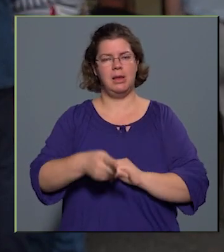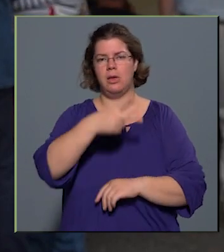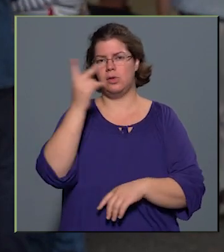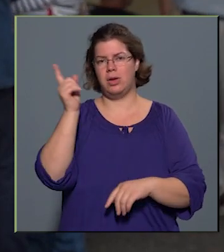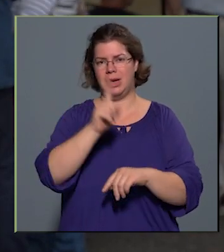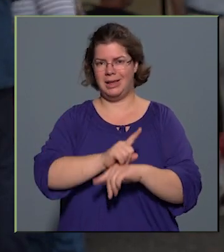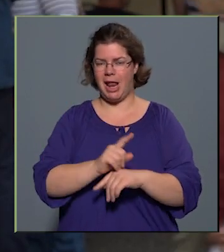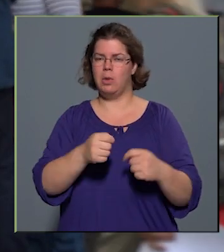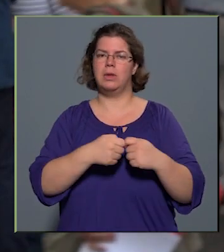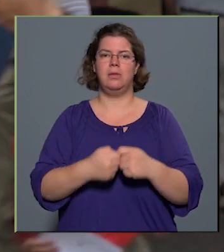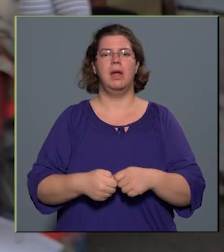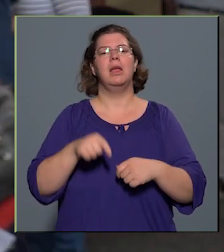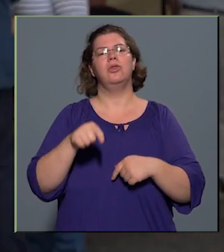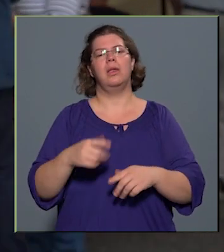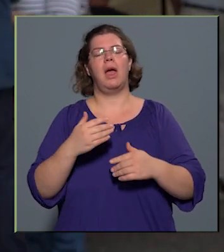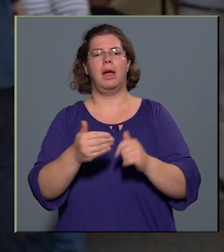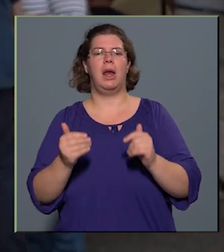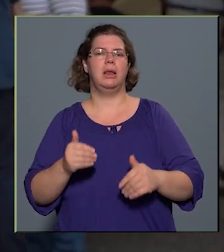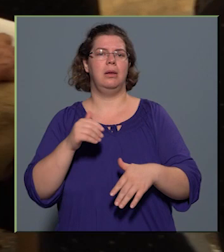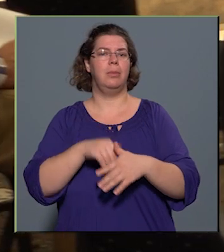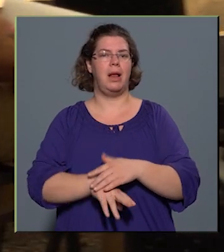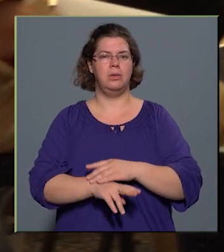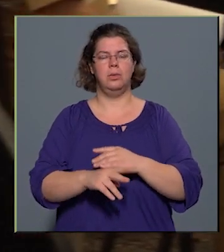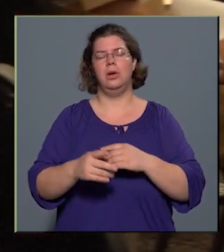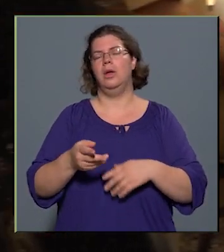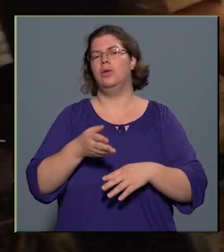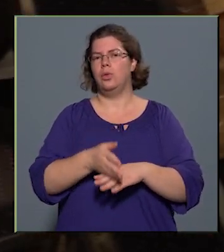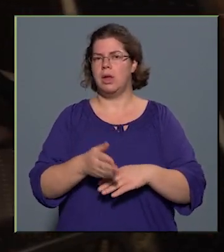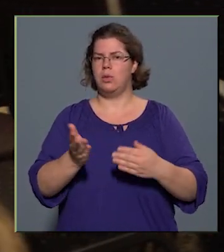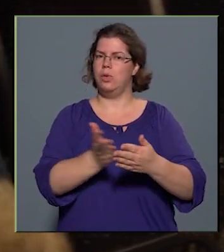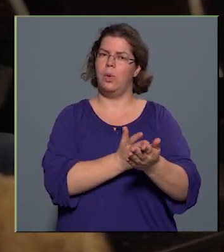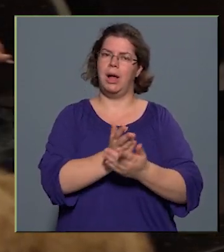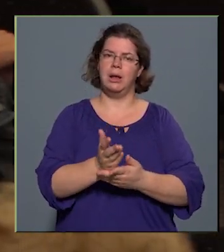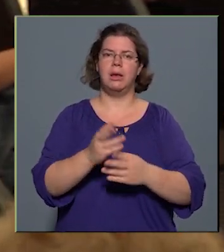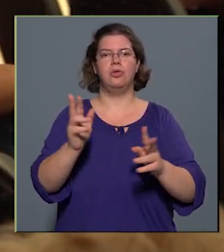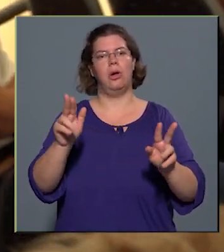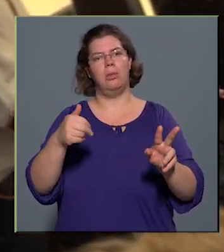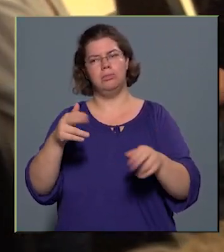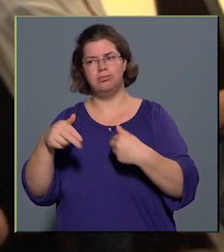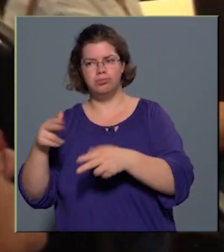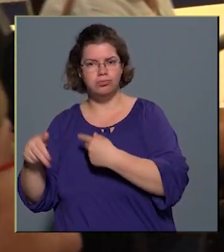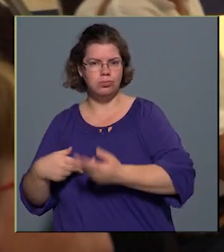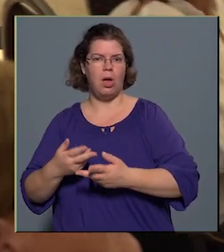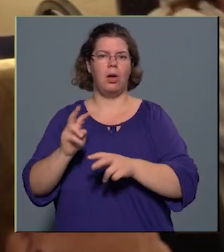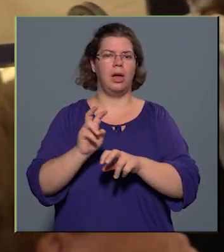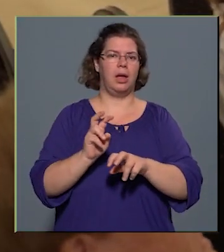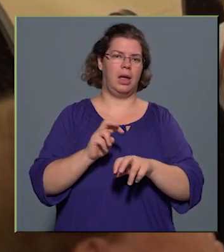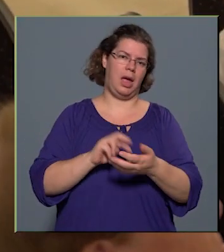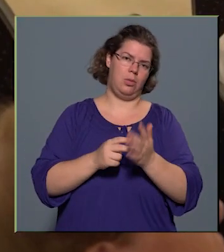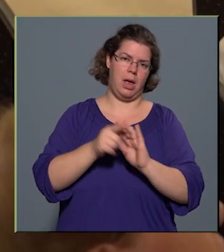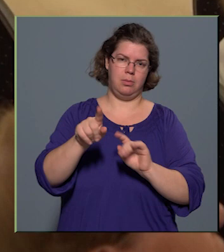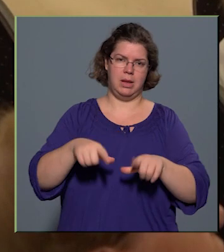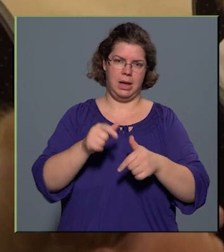szakrendelő keretein belül nyújtható szolgáltatásokkal próbáljuk meg bevonzani a kerületben élőket, hasonló koncepcióban, mint a Richter